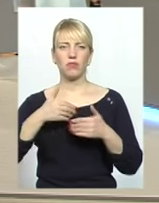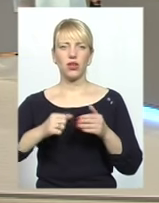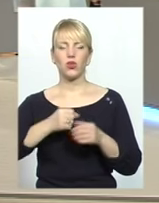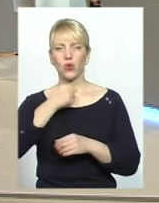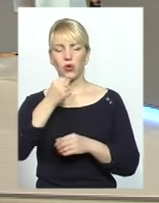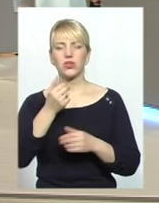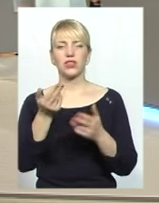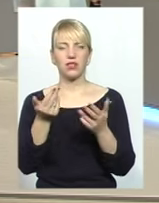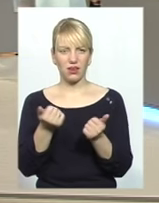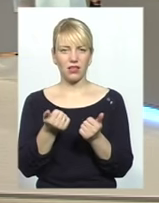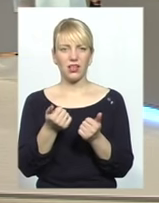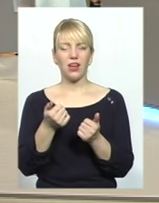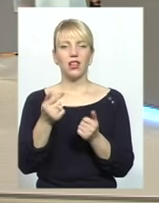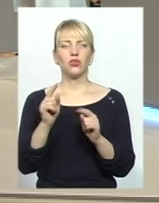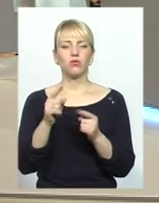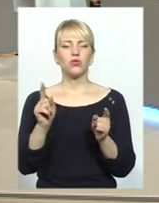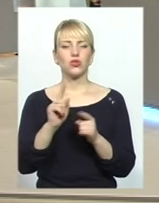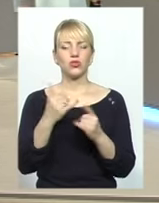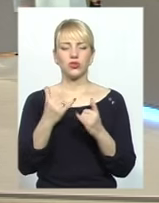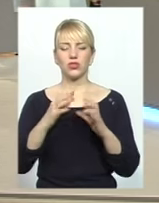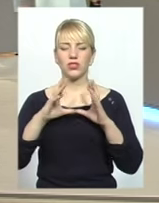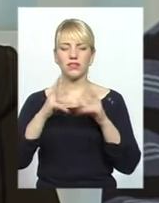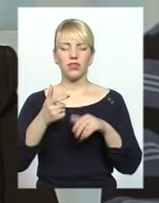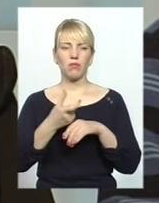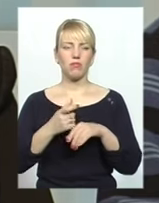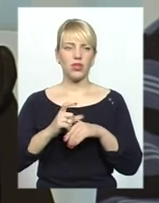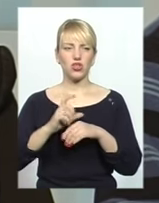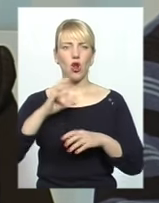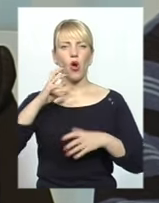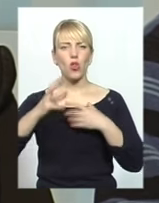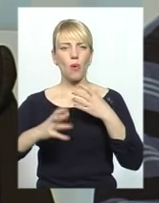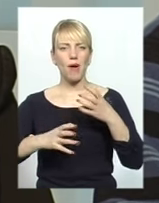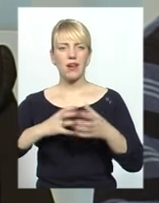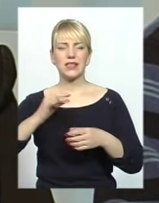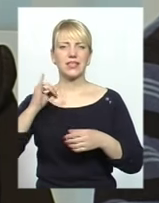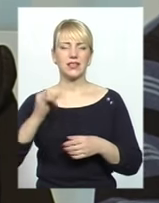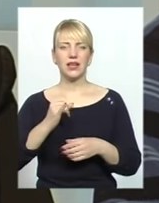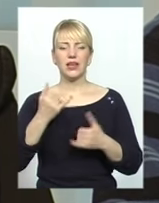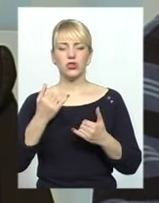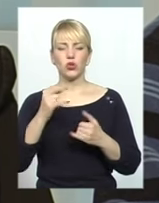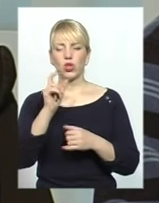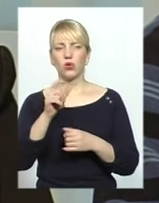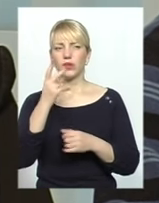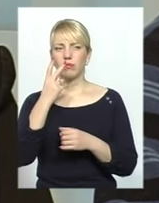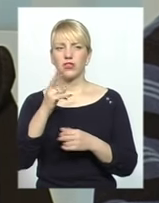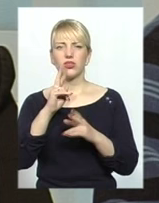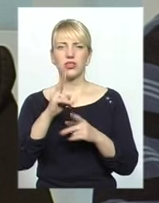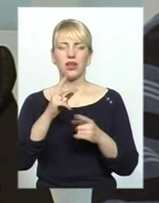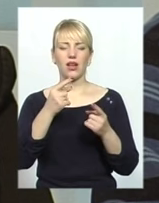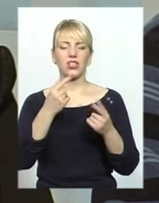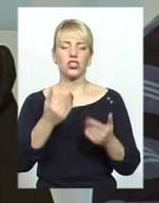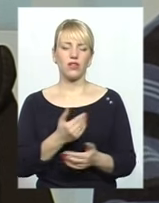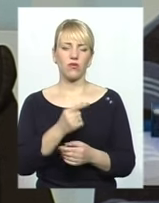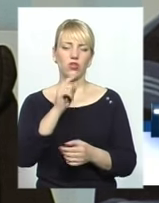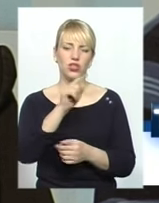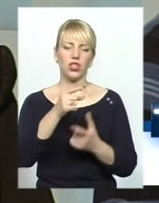що так, тому що все ж таки світ став більш глобальним і сьогодні світ, люди бачать яким чином і як живуть ті